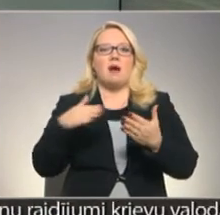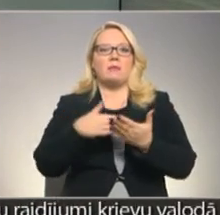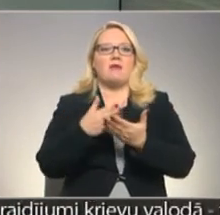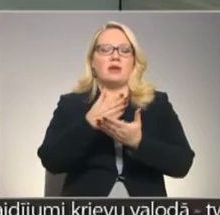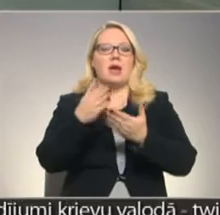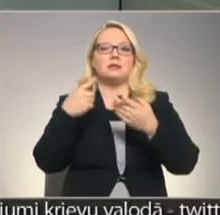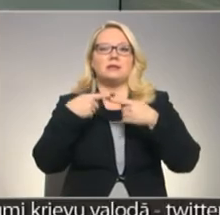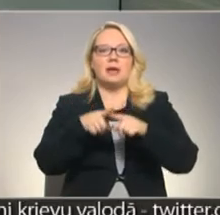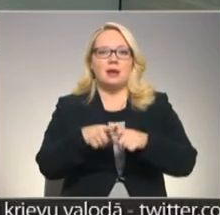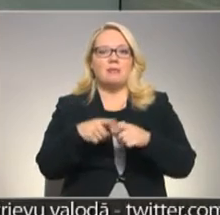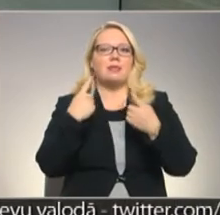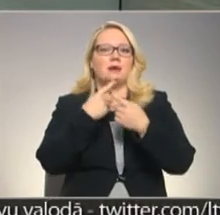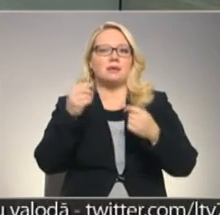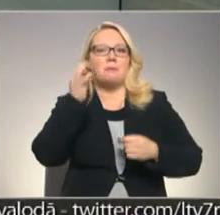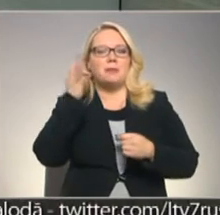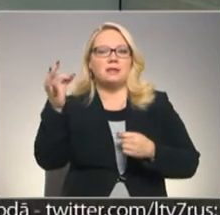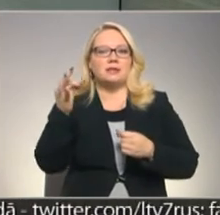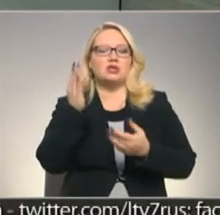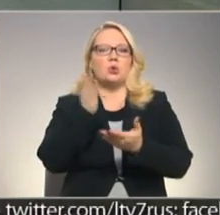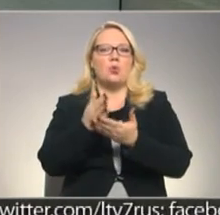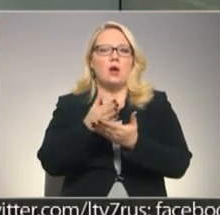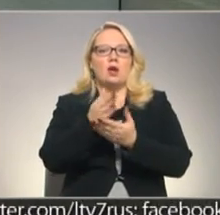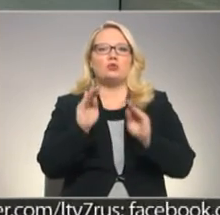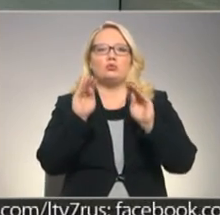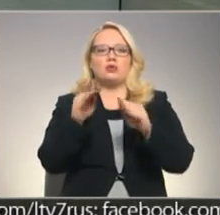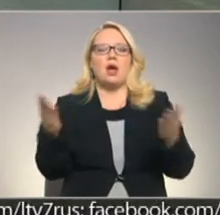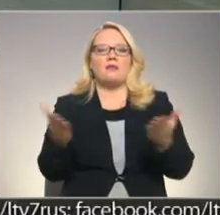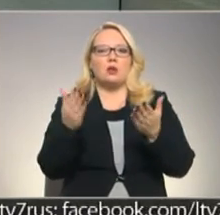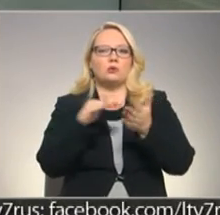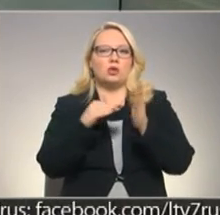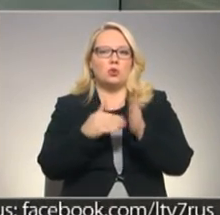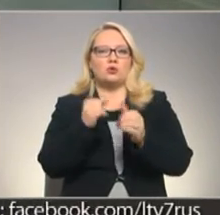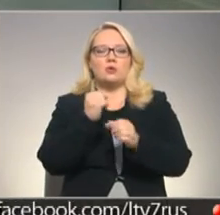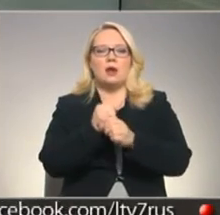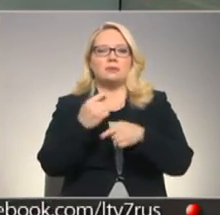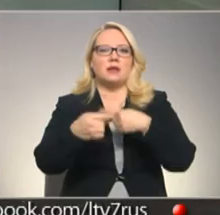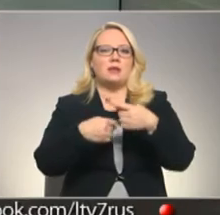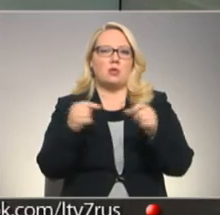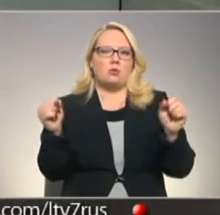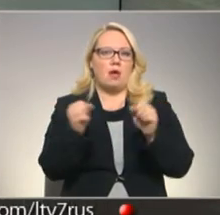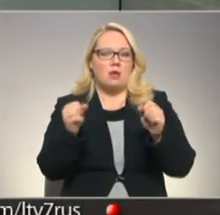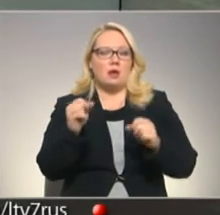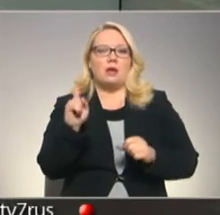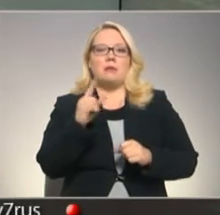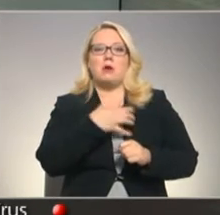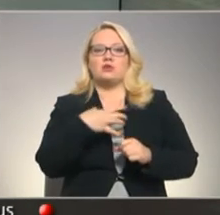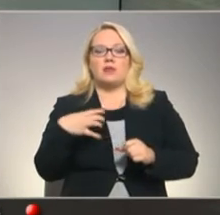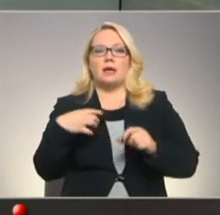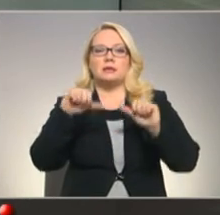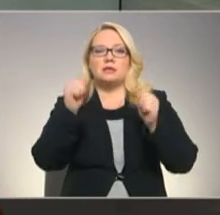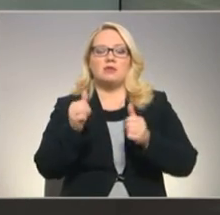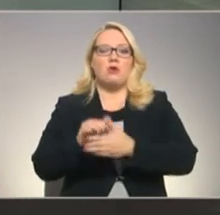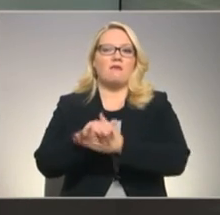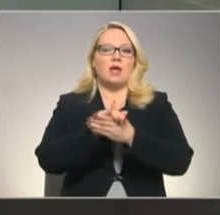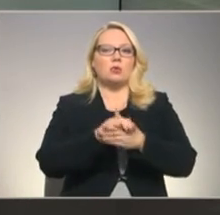iekārtēm, taču atzīst, ka precīzi norāžu uzstādīšana atvieklot situāciju un darbs ritētu raitāk. Ir pašvaldības, kas izveido